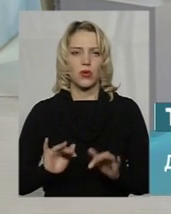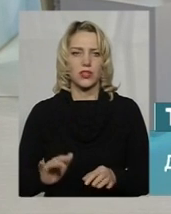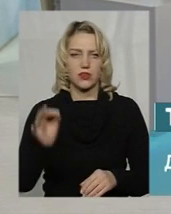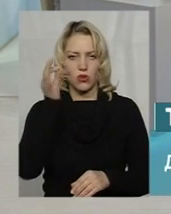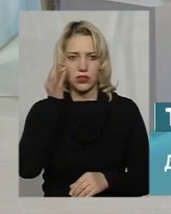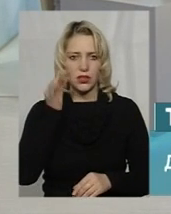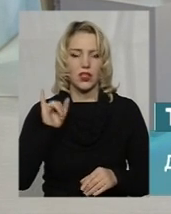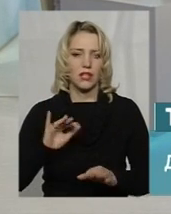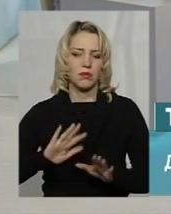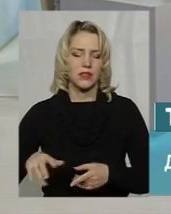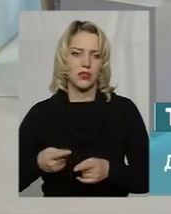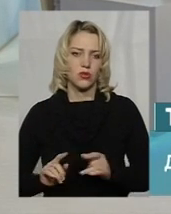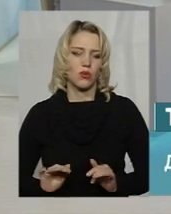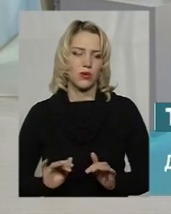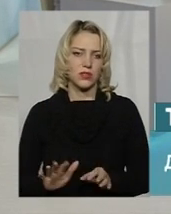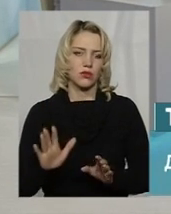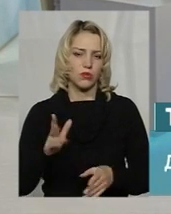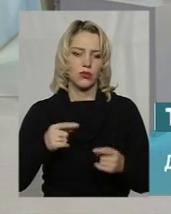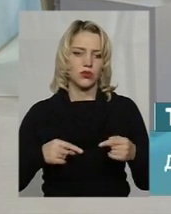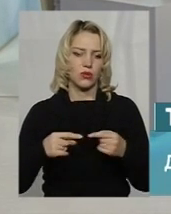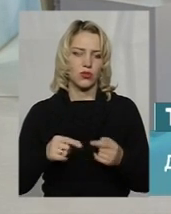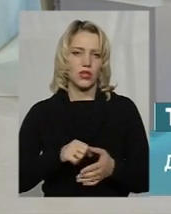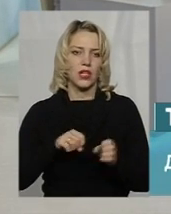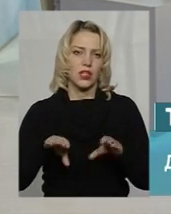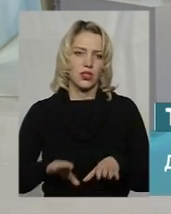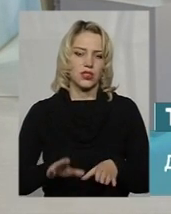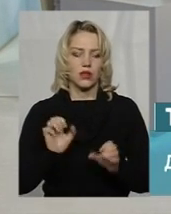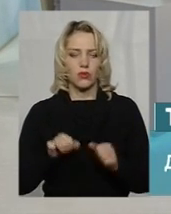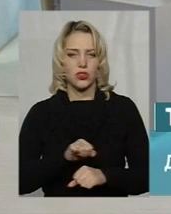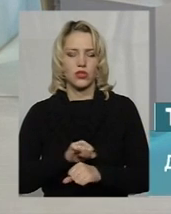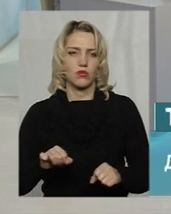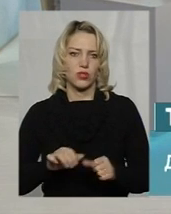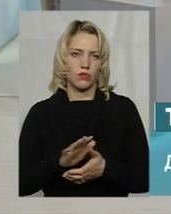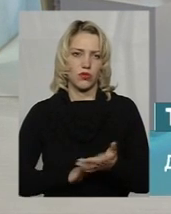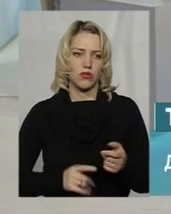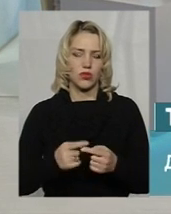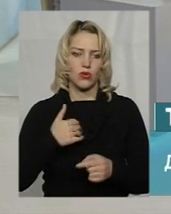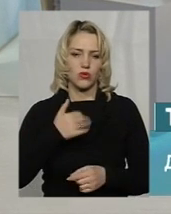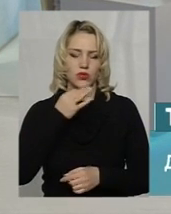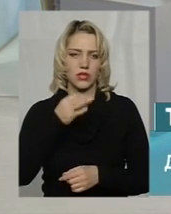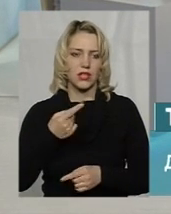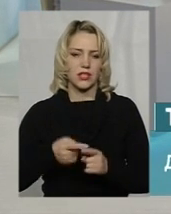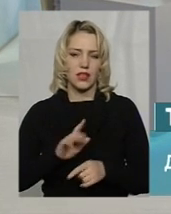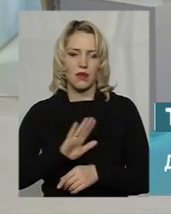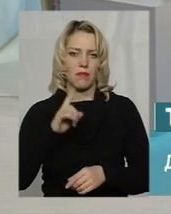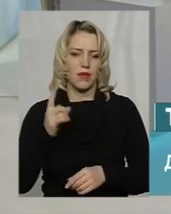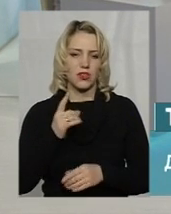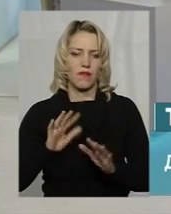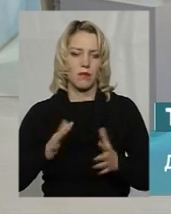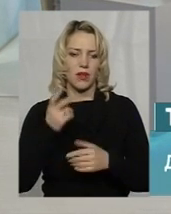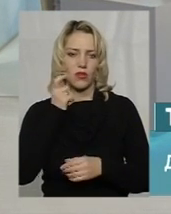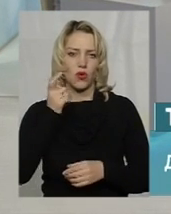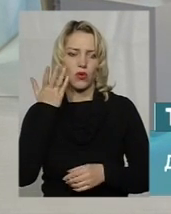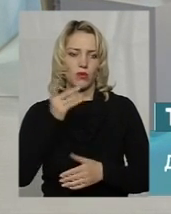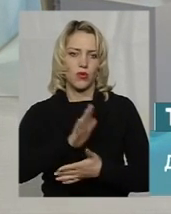цього процесу буде остаточне рішення можна чи не можна продовжувати. Хочу сказати, що це вже не перший випадок в Україні, коли продовжують